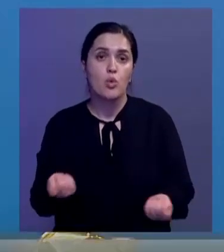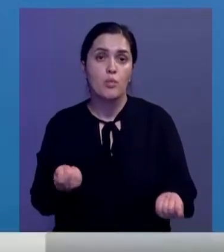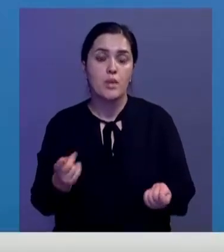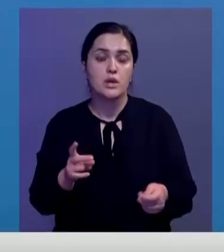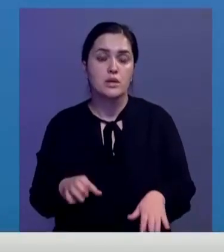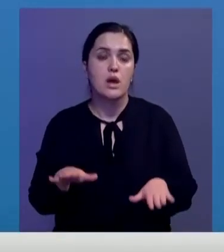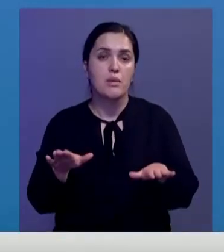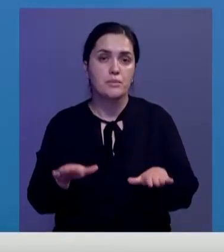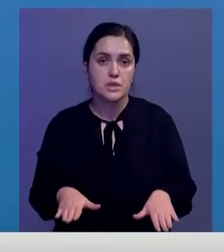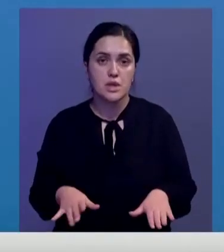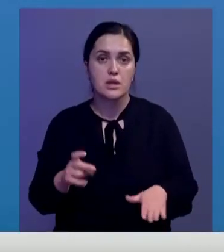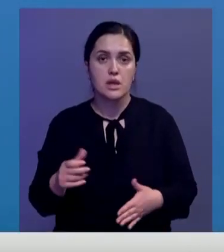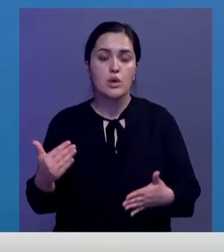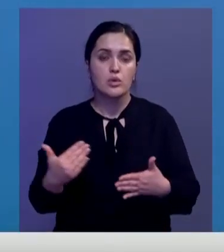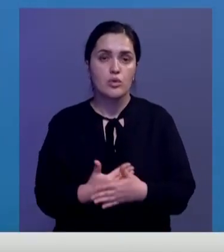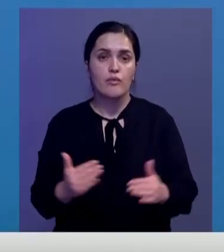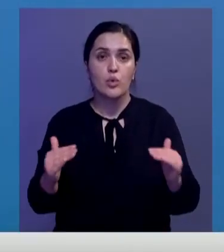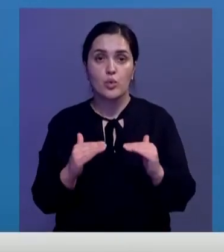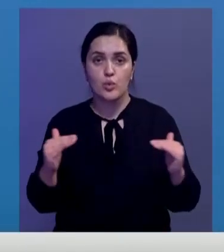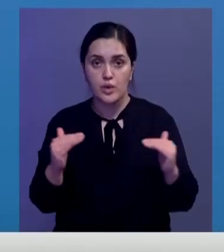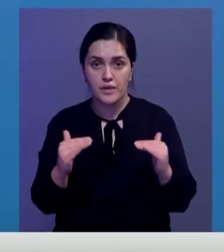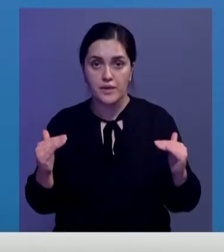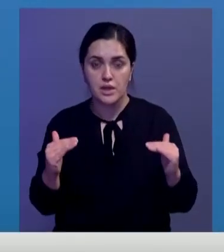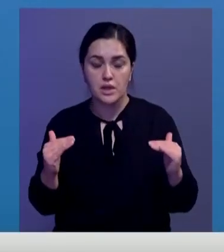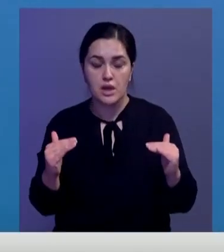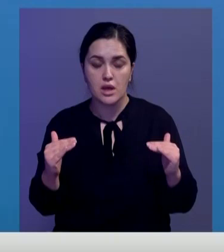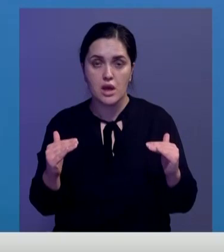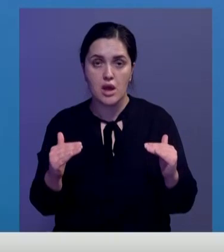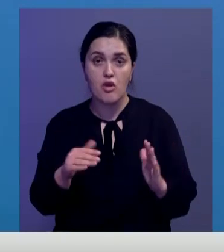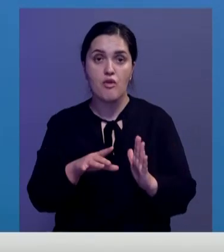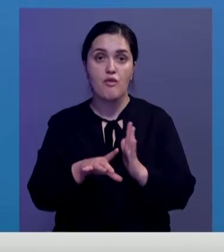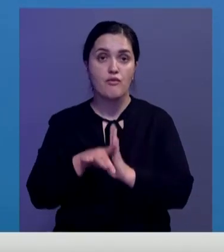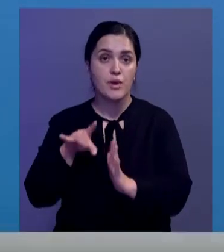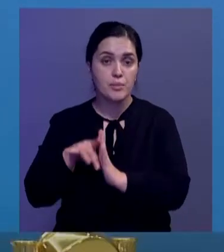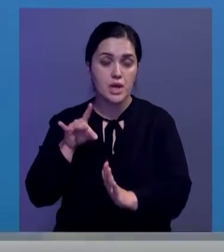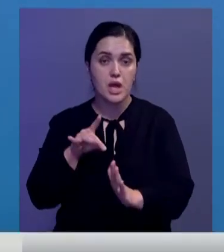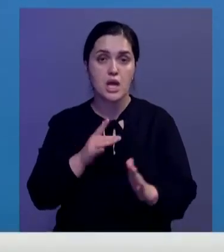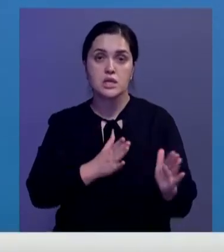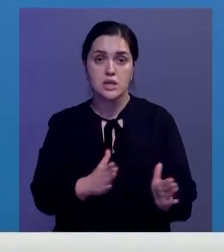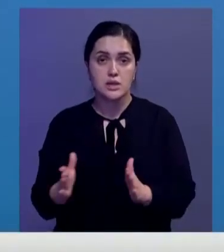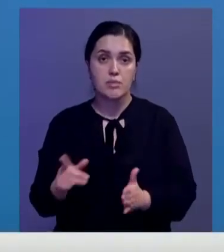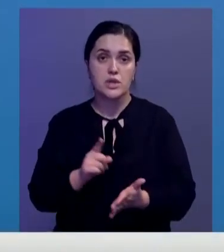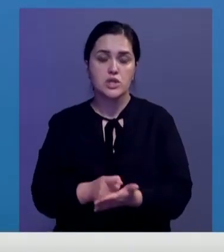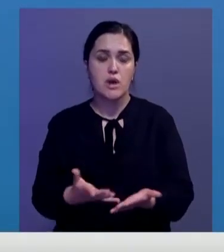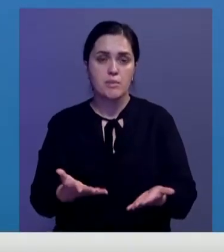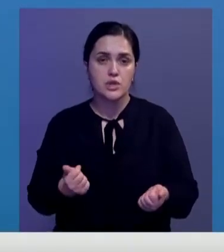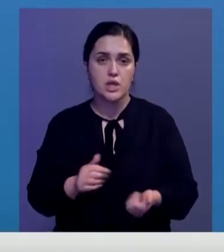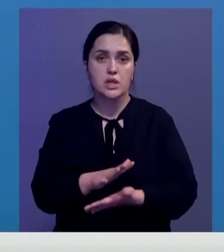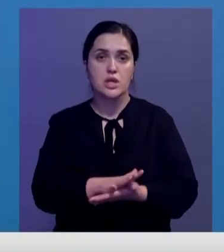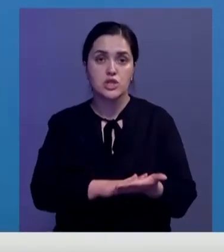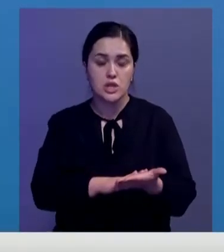местах на совершенно новый уровень. Считаю, что выборная система должна получить дальнейшее развитие,